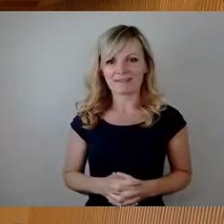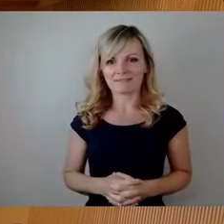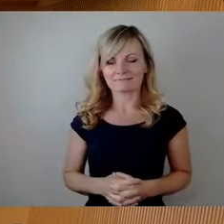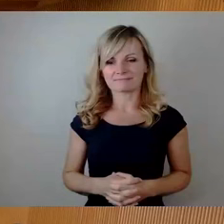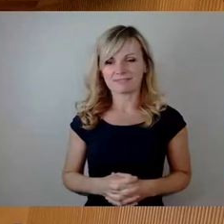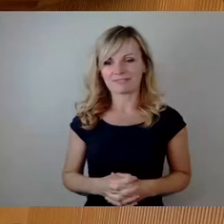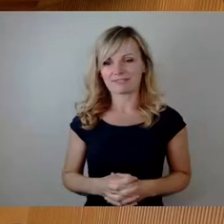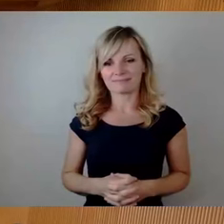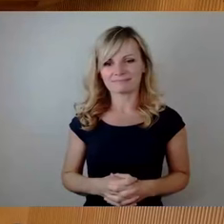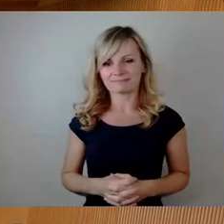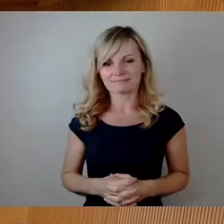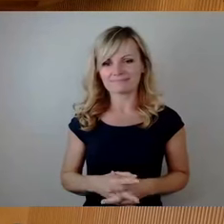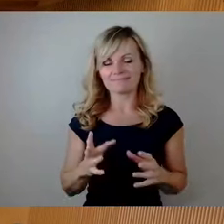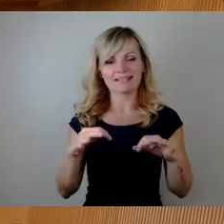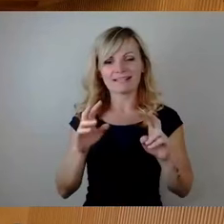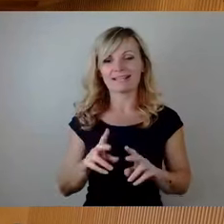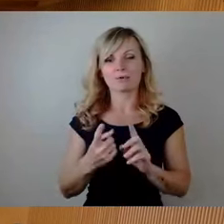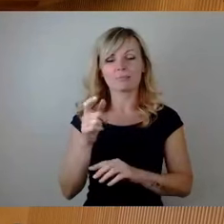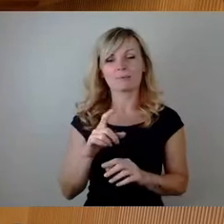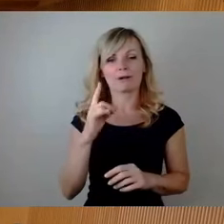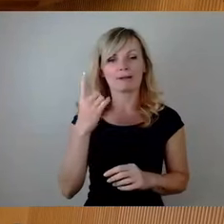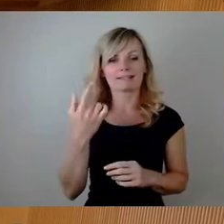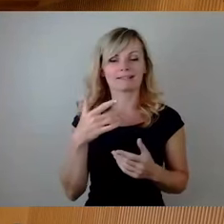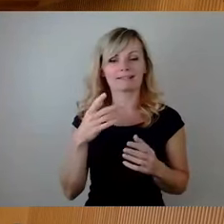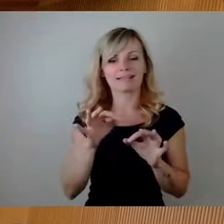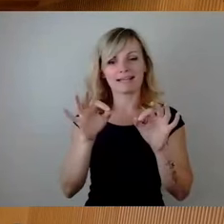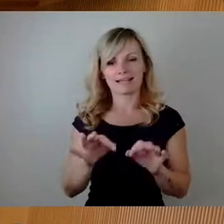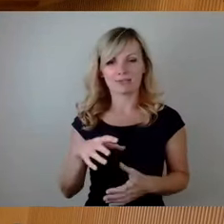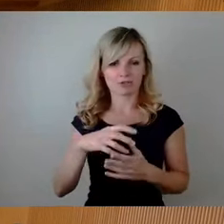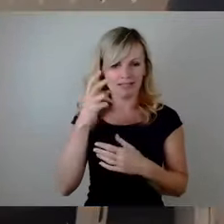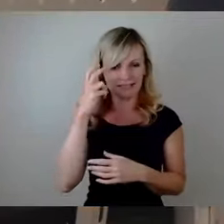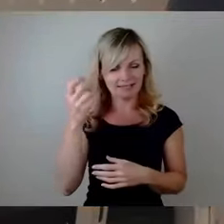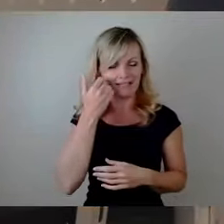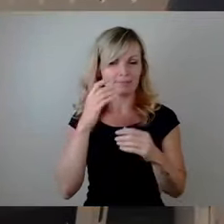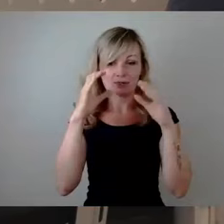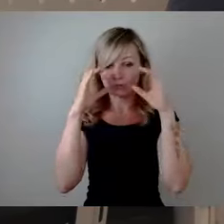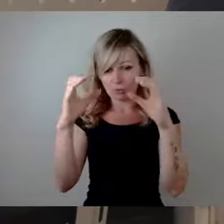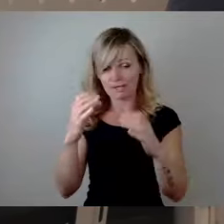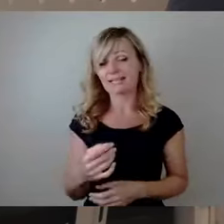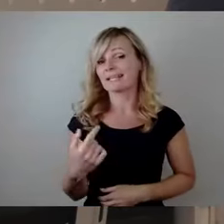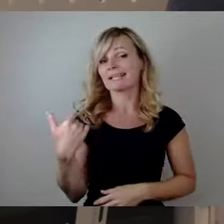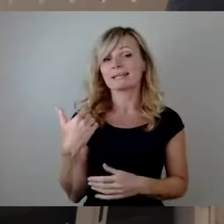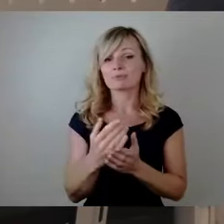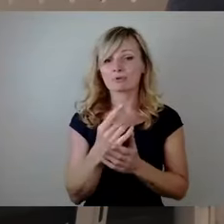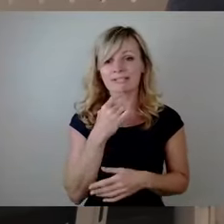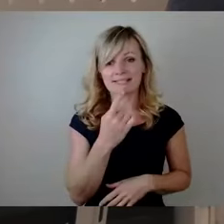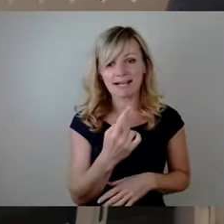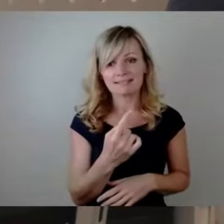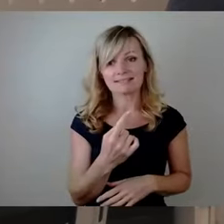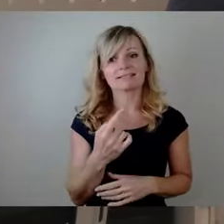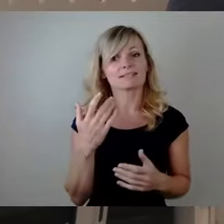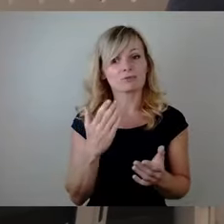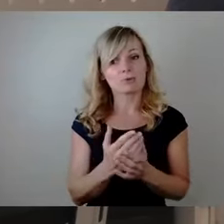Sehr geehrter Herr Oberbürgermeister, sehr geehrte Stadträte, liebe Zuschauer, es wurde ja bereits gesagt, wir haben ja bereits Anträge zur